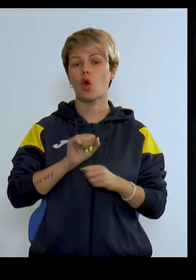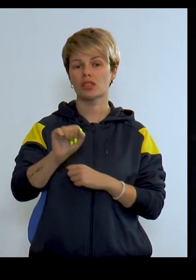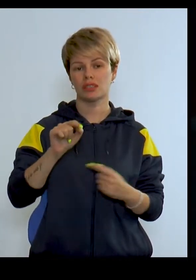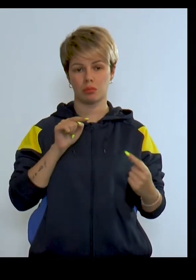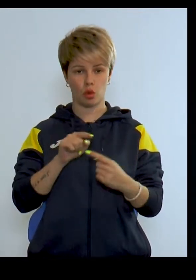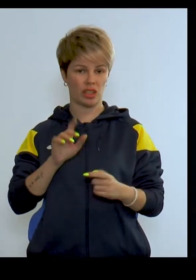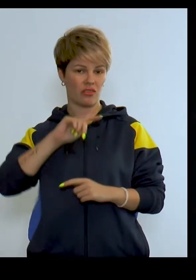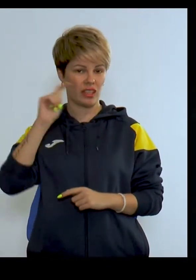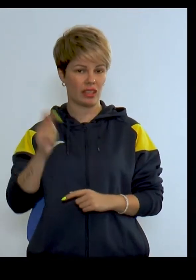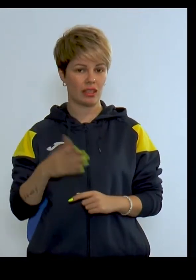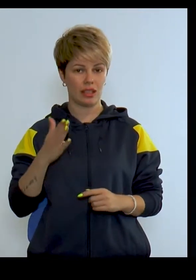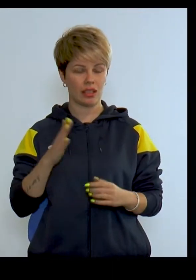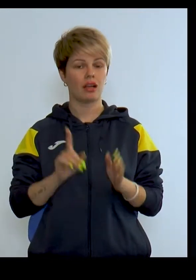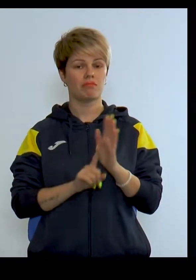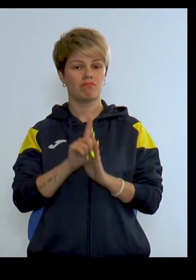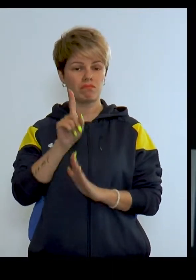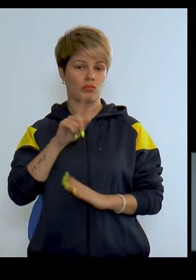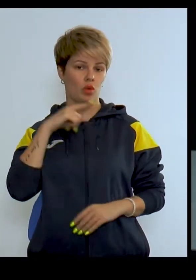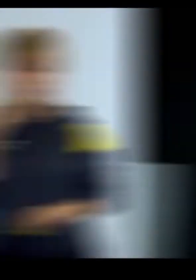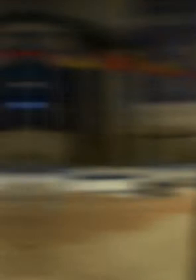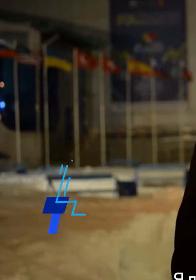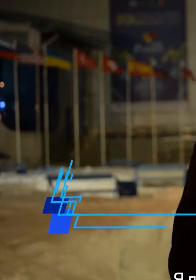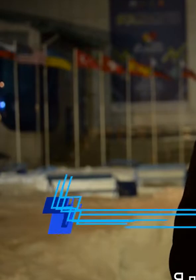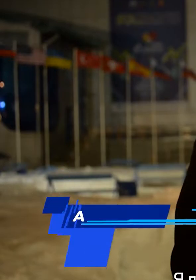протест проти війни яку розв'язала Росія